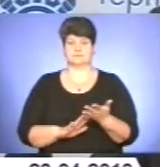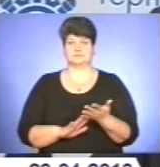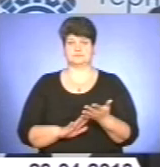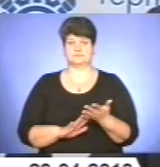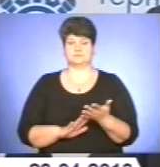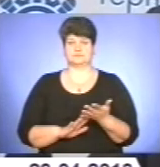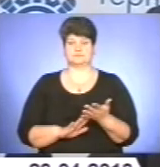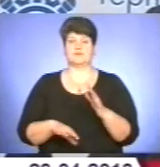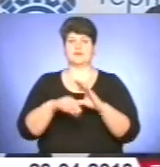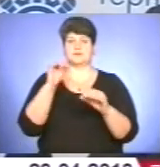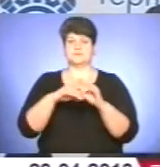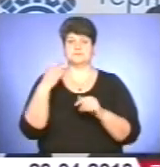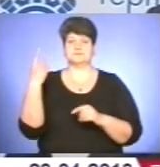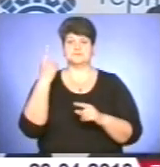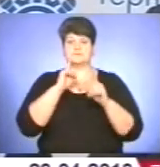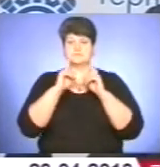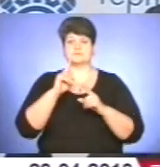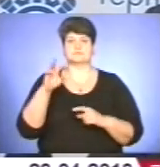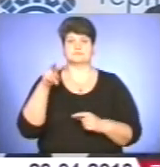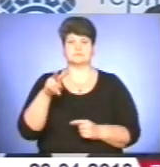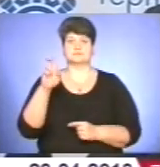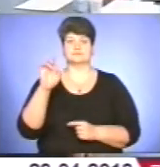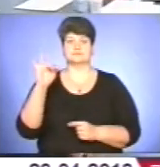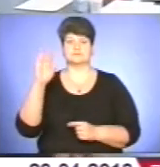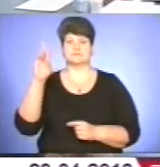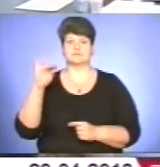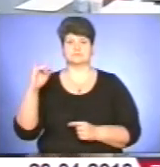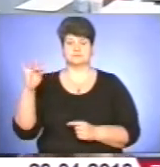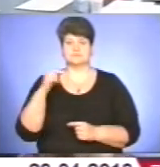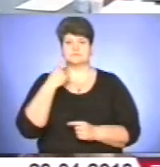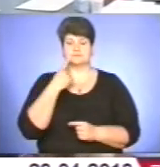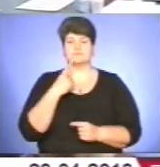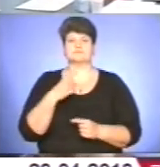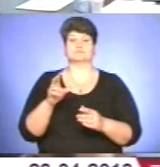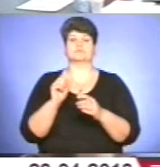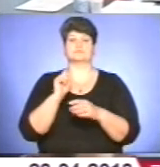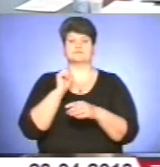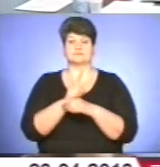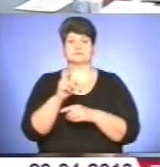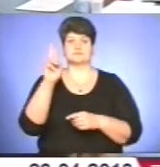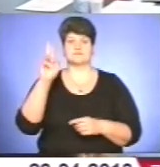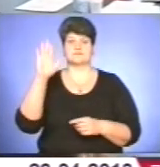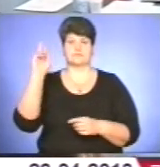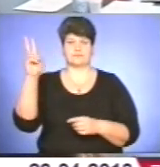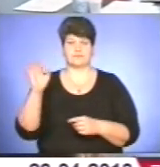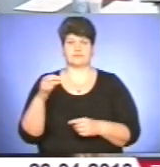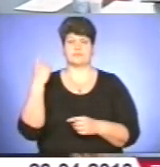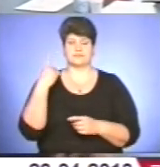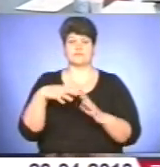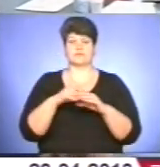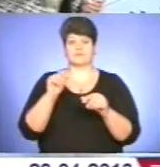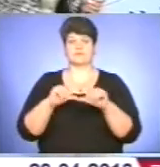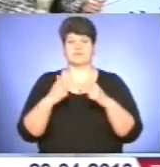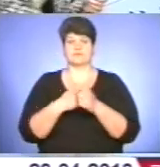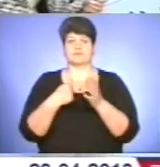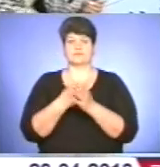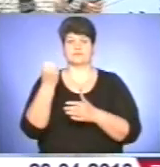Депутат обласної ради Леонід Бицюра зауважує, що згідно із вказівкою ЦВК, обласна виборча комісія до 13 лютого